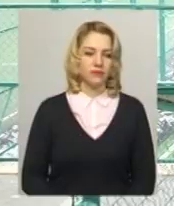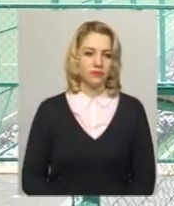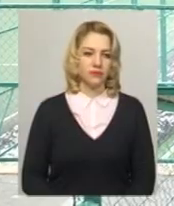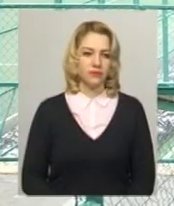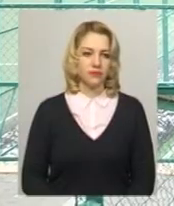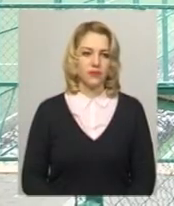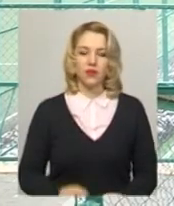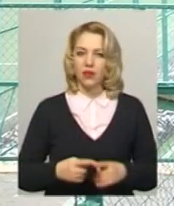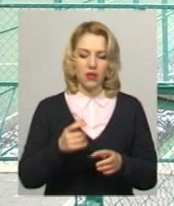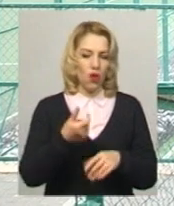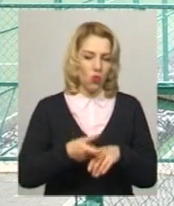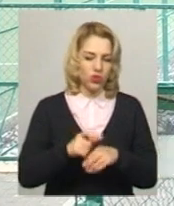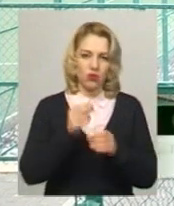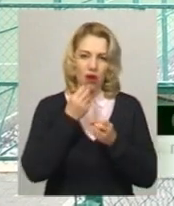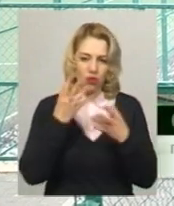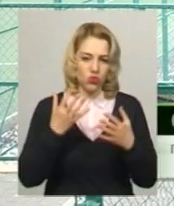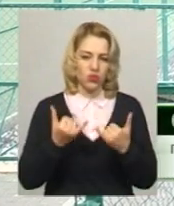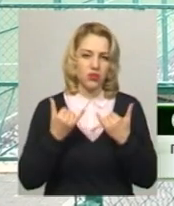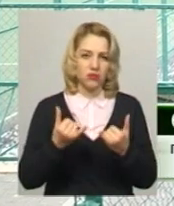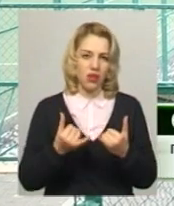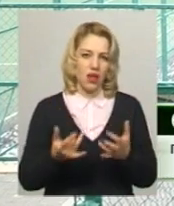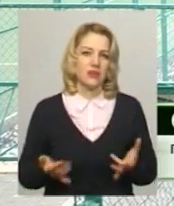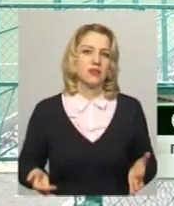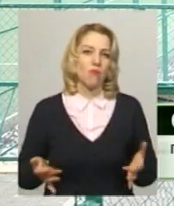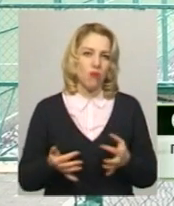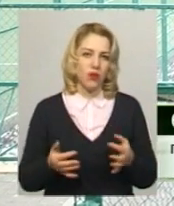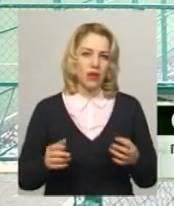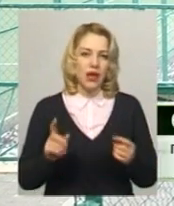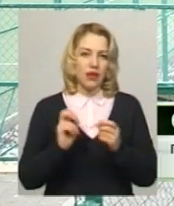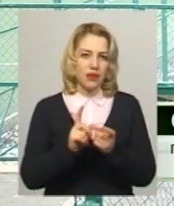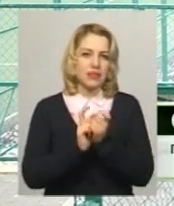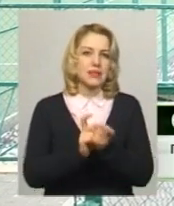Це дуже добре для зборів спарринги,